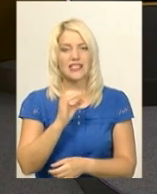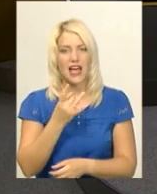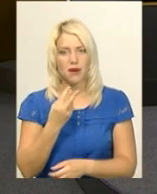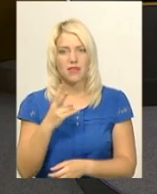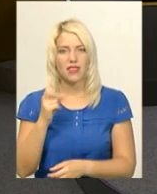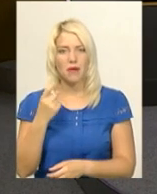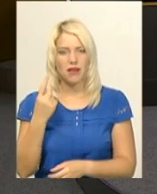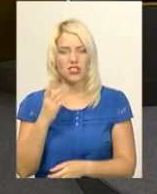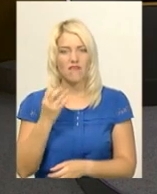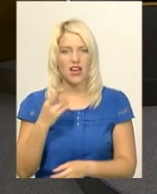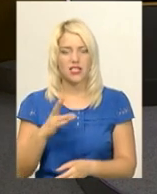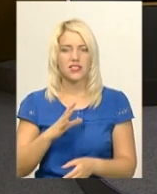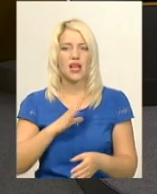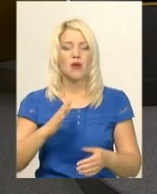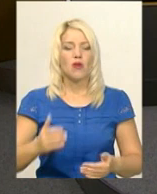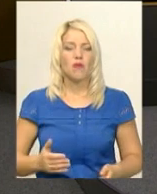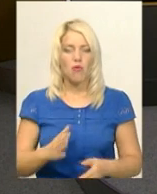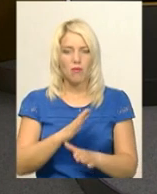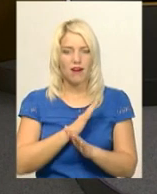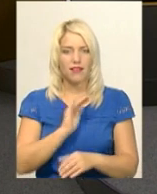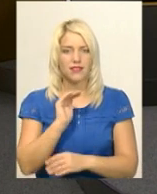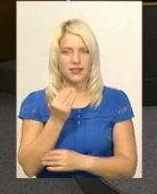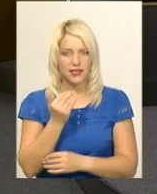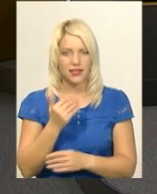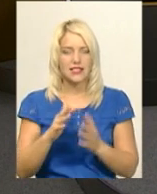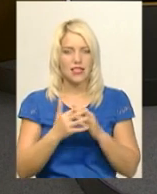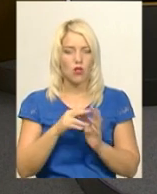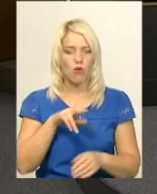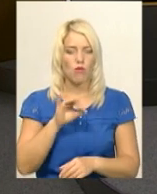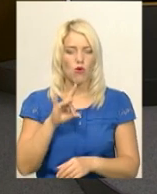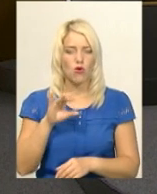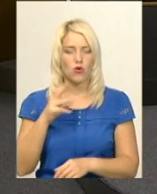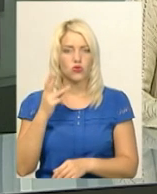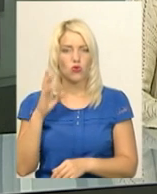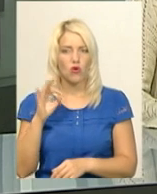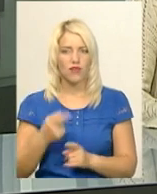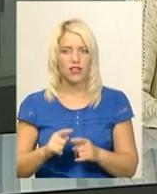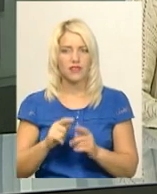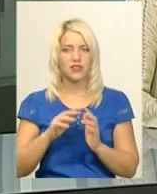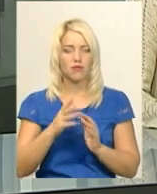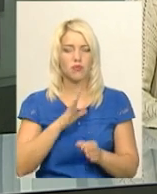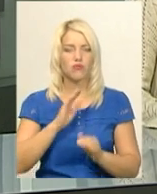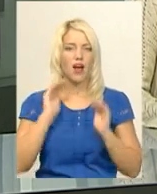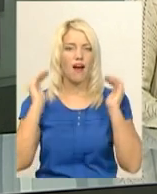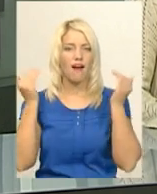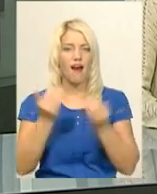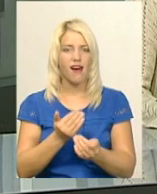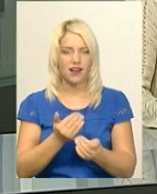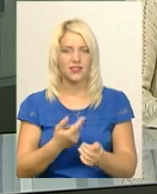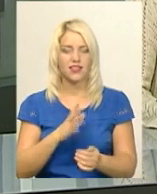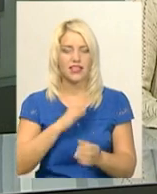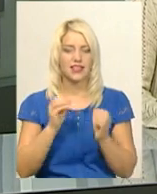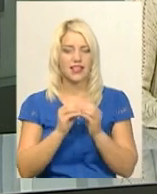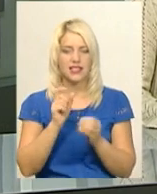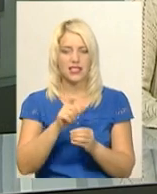проживала в селі Порошкове Переченського району. У місцевій школі вчора ввели карантин до кінця тижня, бо одразу 10